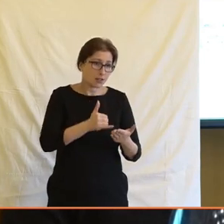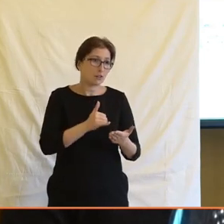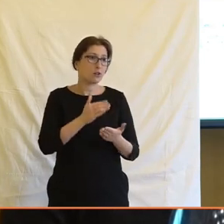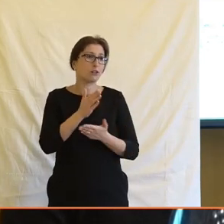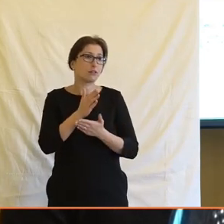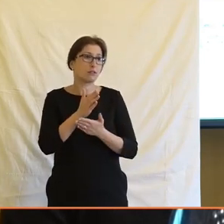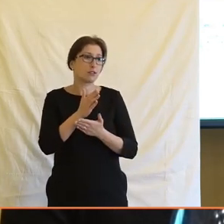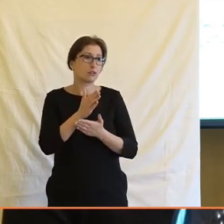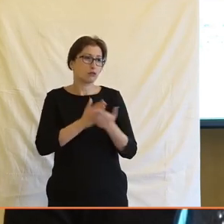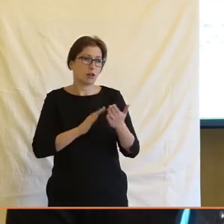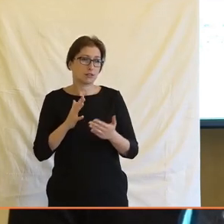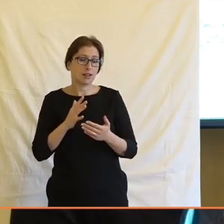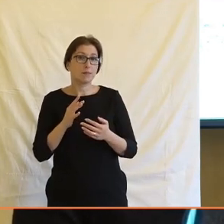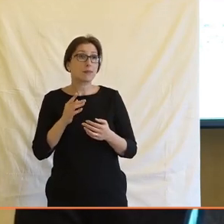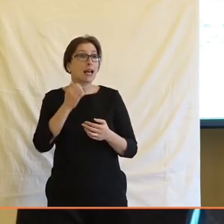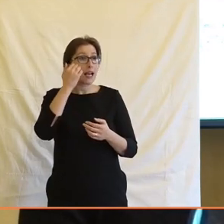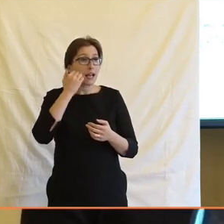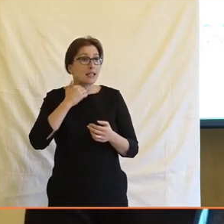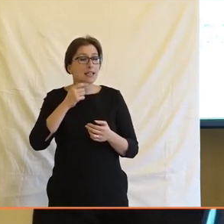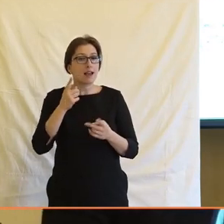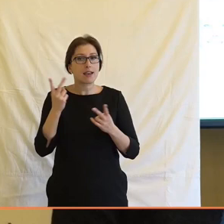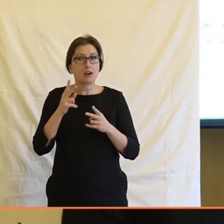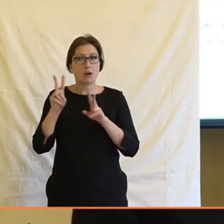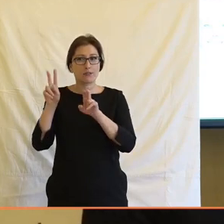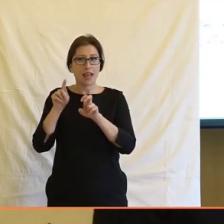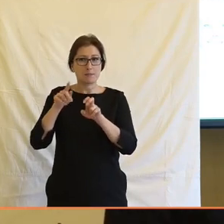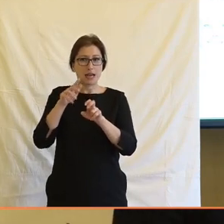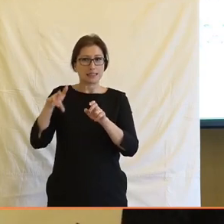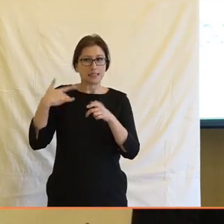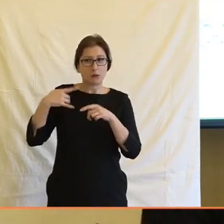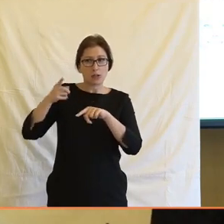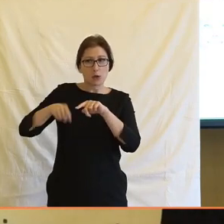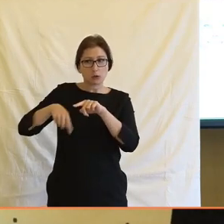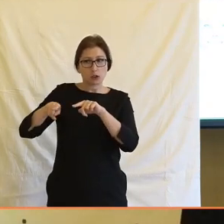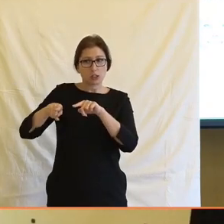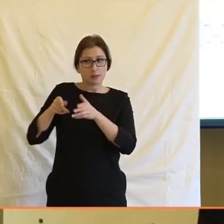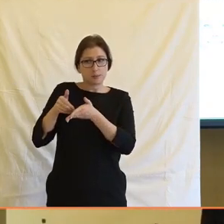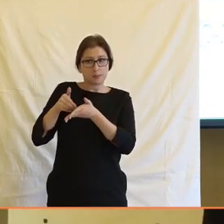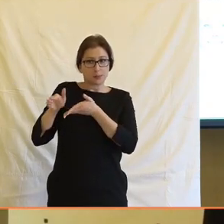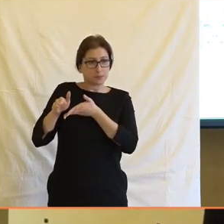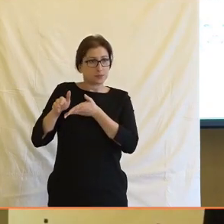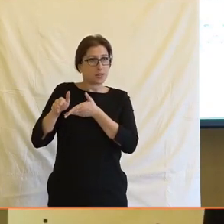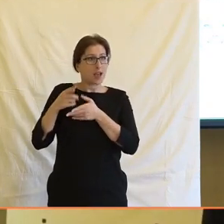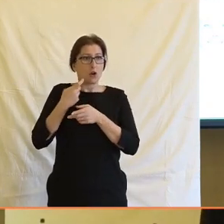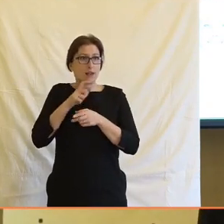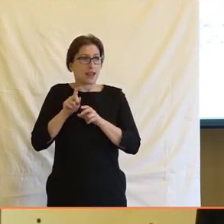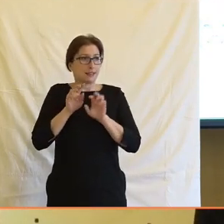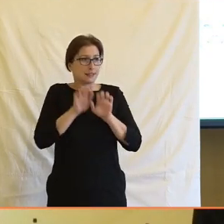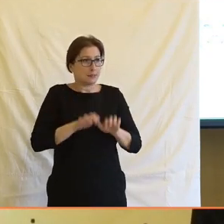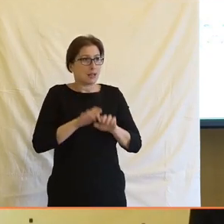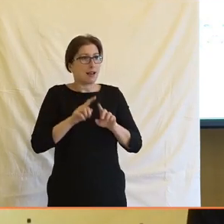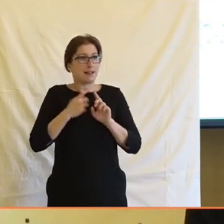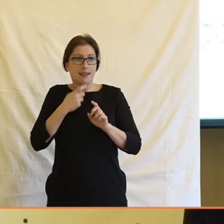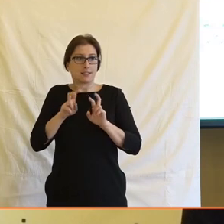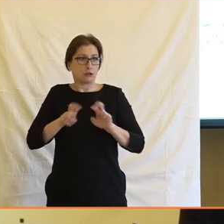ale ty motyvy, které lidé mají k odmítání těchto témat, jsou trochu bohatší. Ono je to dobře vidět